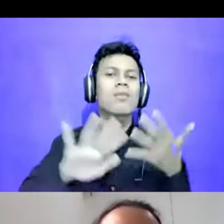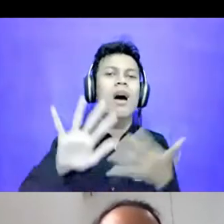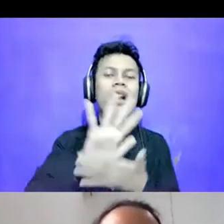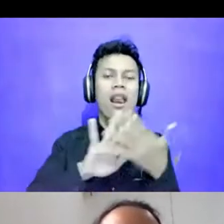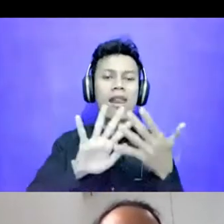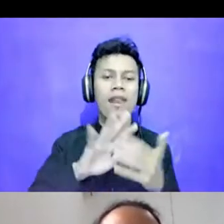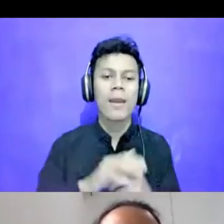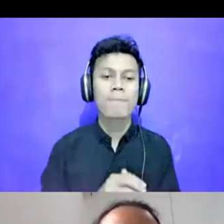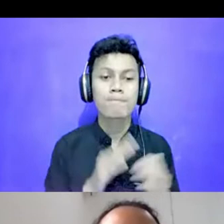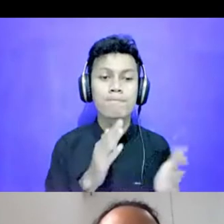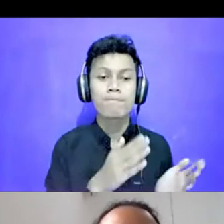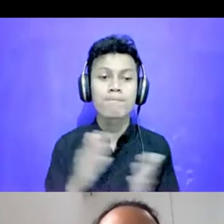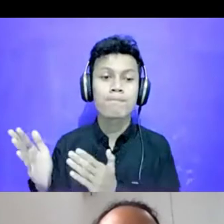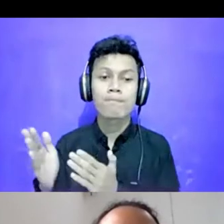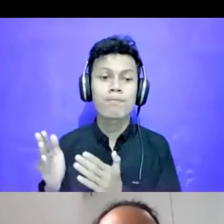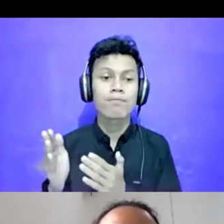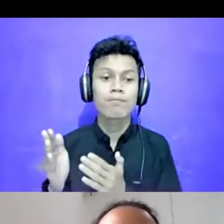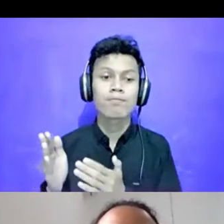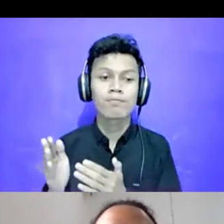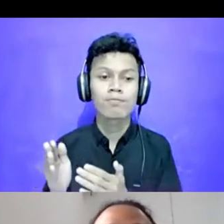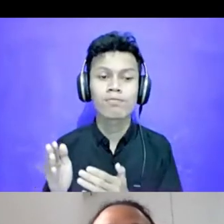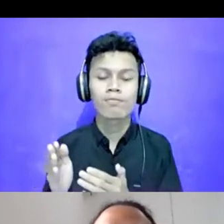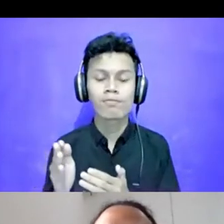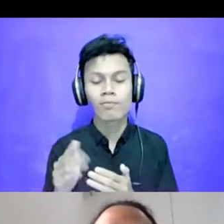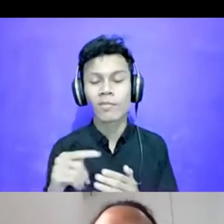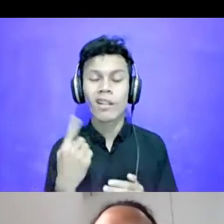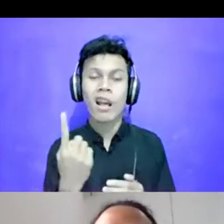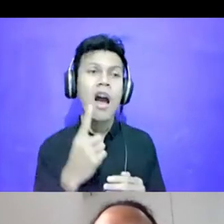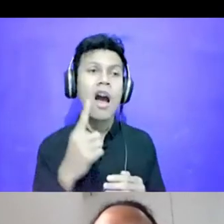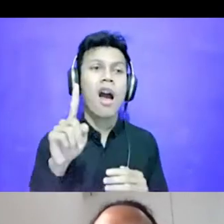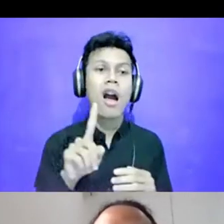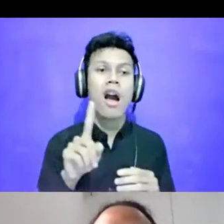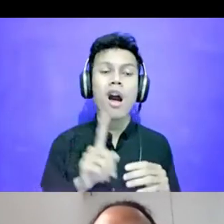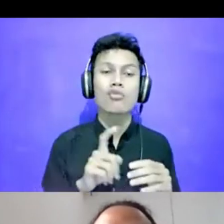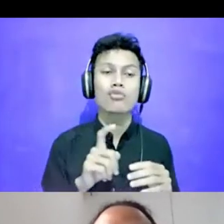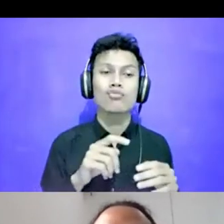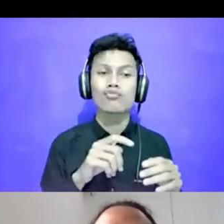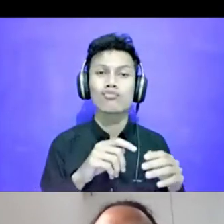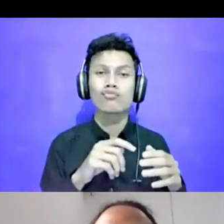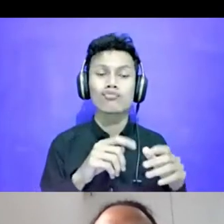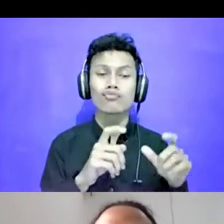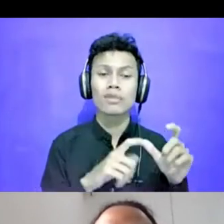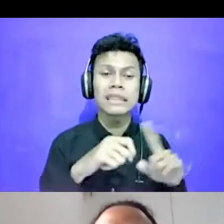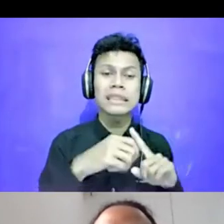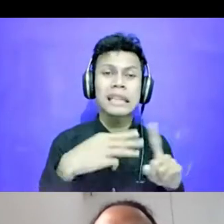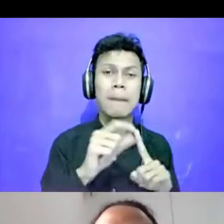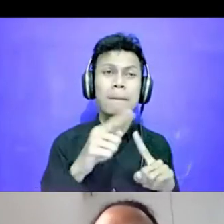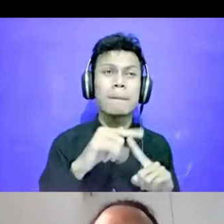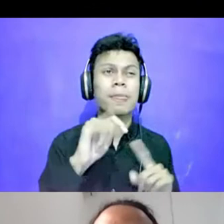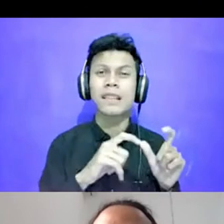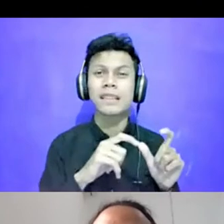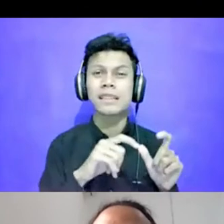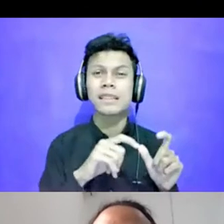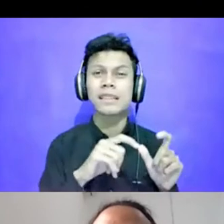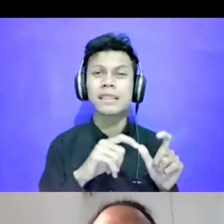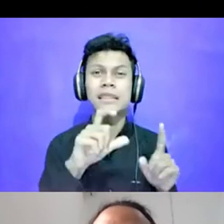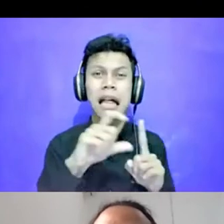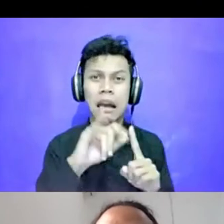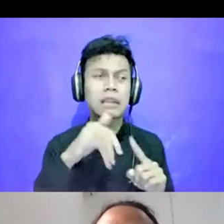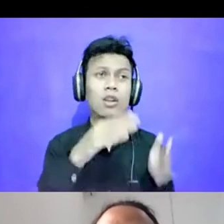Selanjutnya Adalah Kita harus Sceptif Terhadap Data Terus Donnya Jangan Terlalu Fokus Pada Grafis